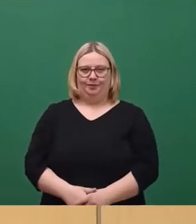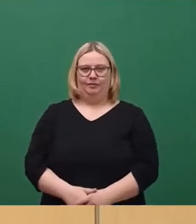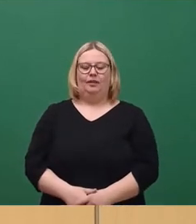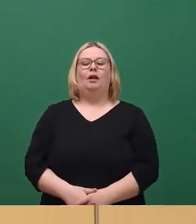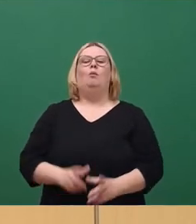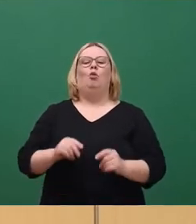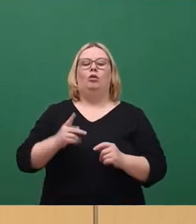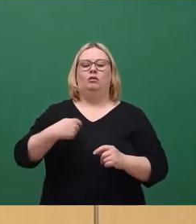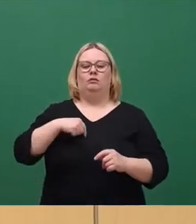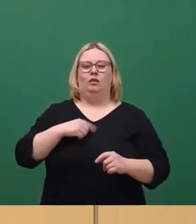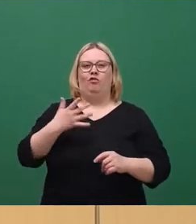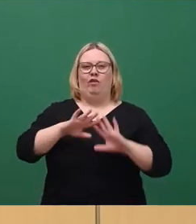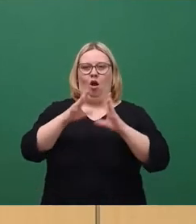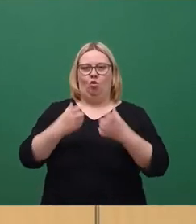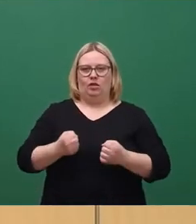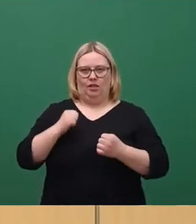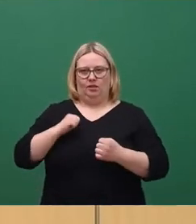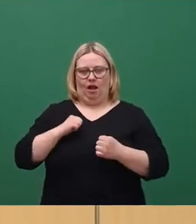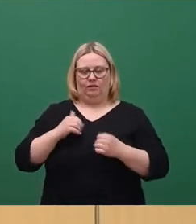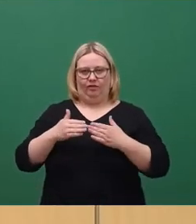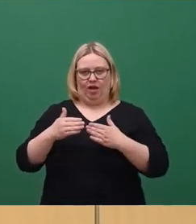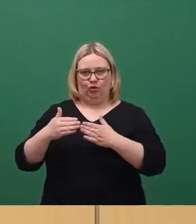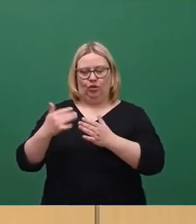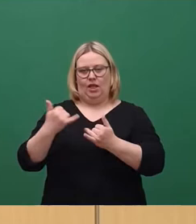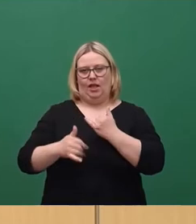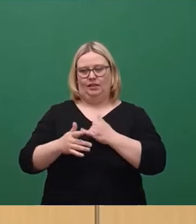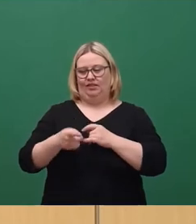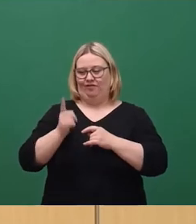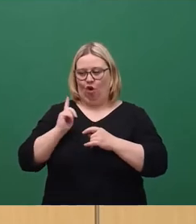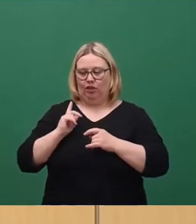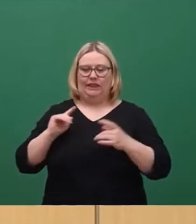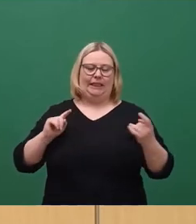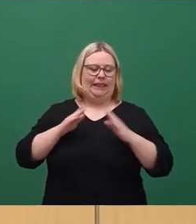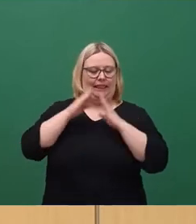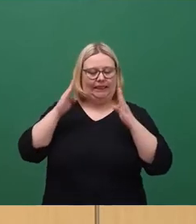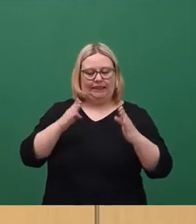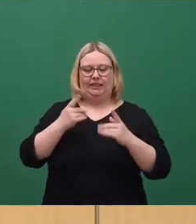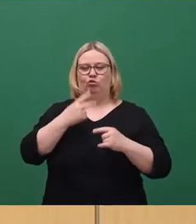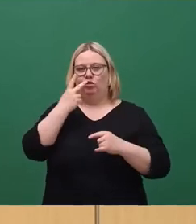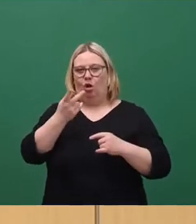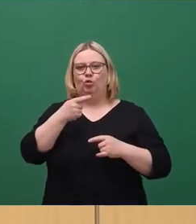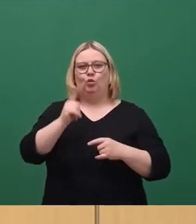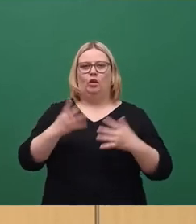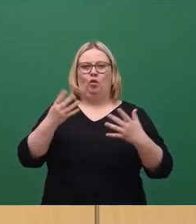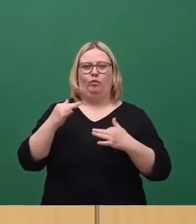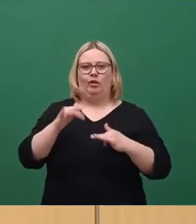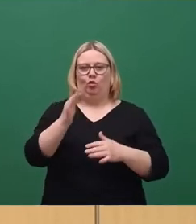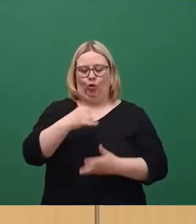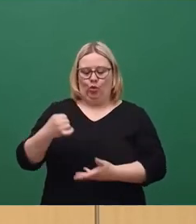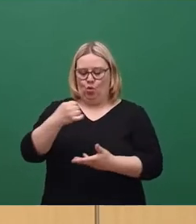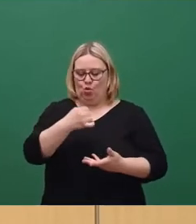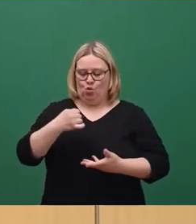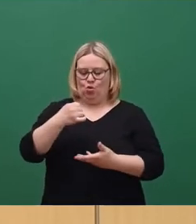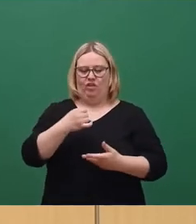eine der fünf haushaltstragenden Fraktionen in den letzten Wochen intensiv über den Umgang mit 109 Millionen Euro Überschuss aus dem